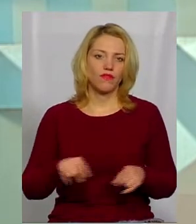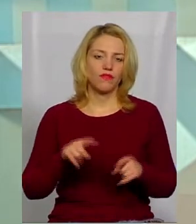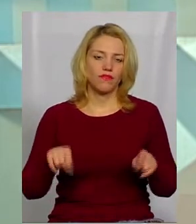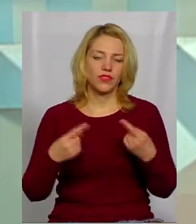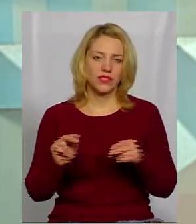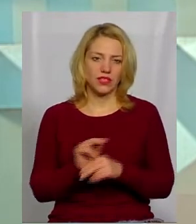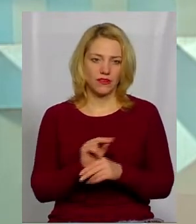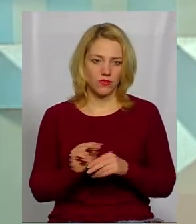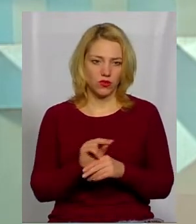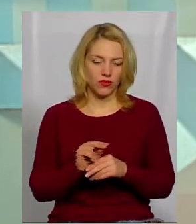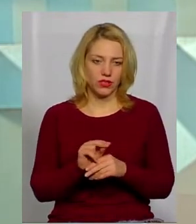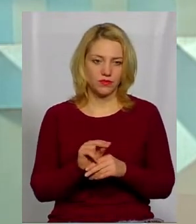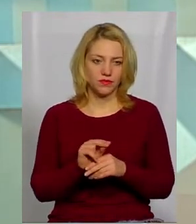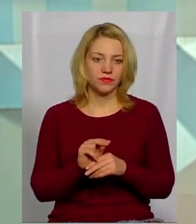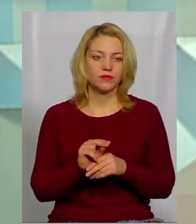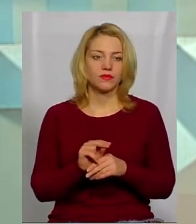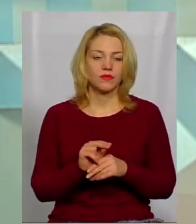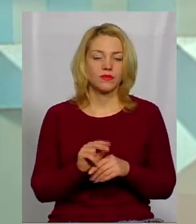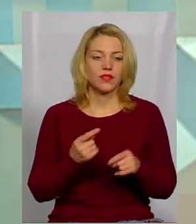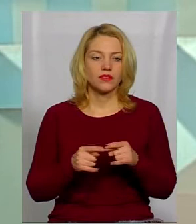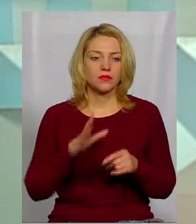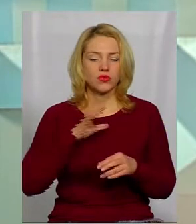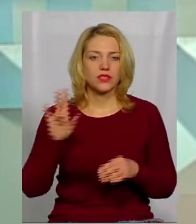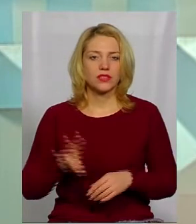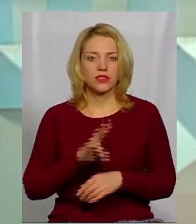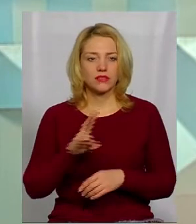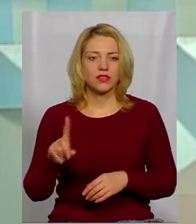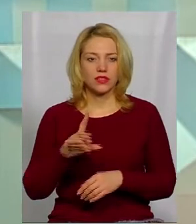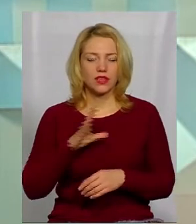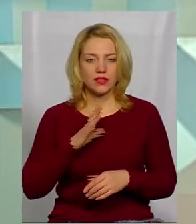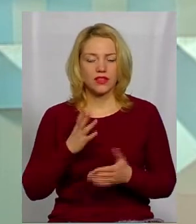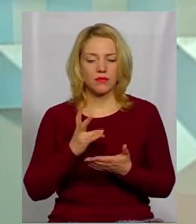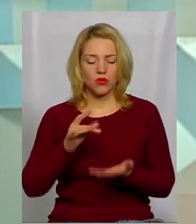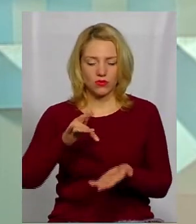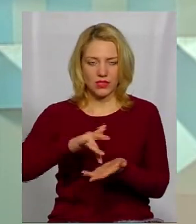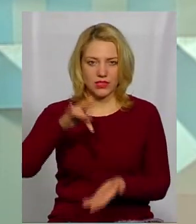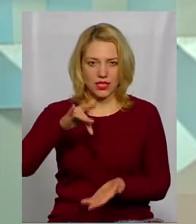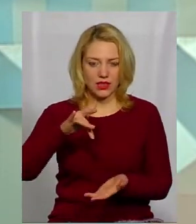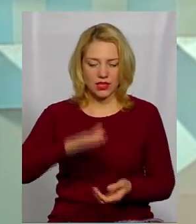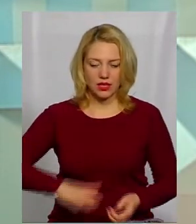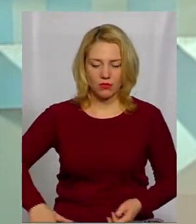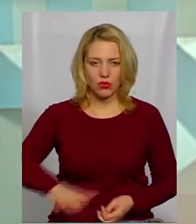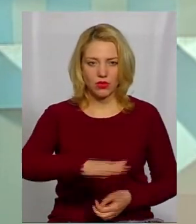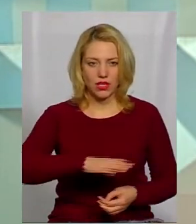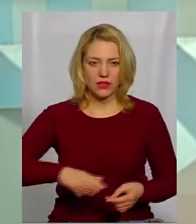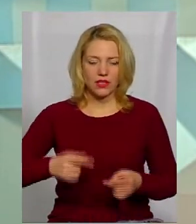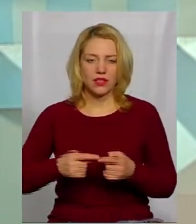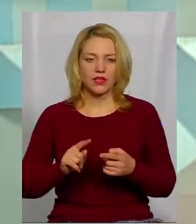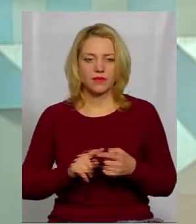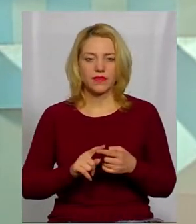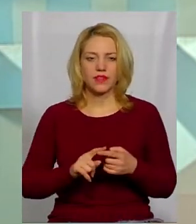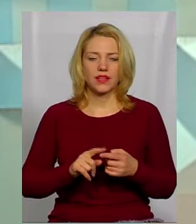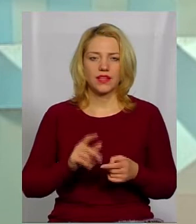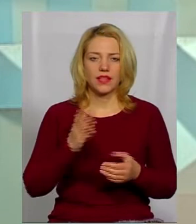же час було відреставровано ще і церкву, яка знаходиться в посередині подвір'я, перекриті будівлі такі, як